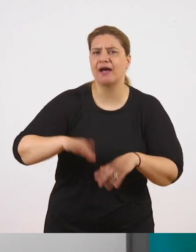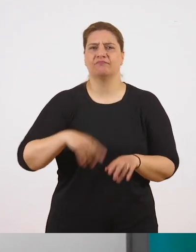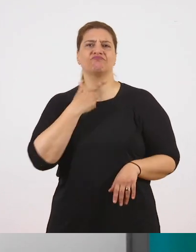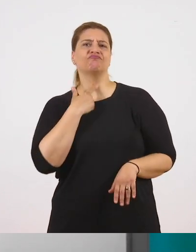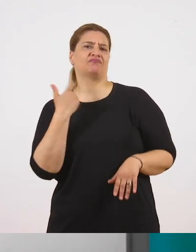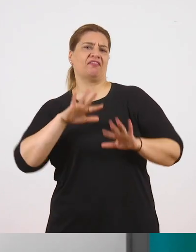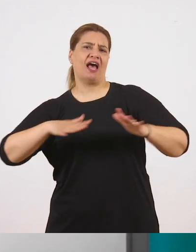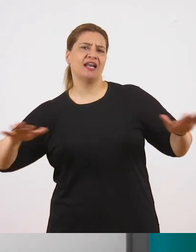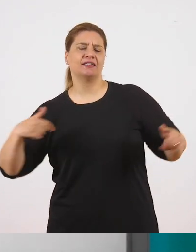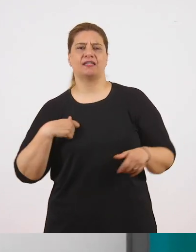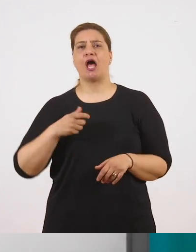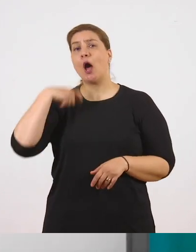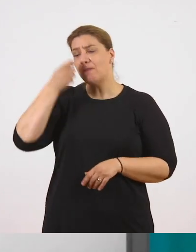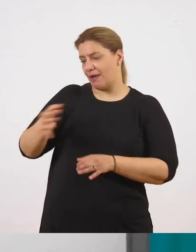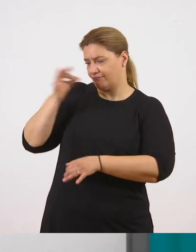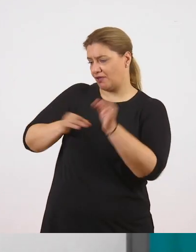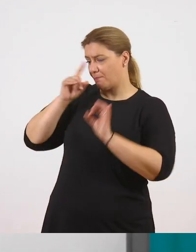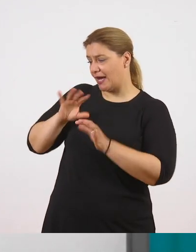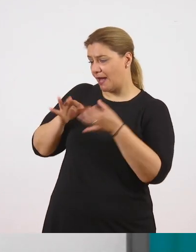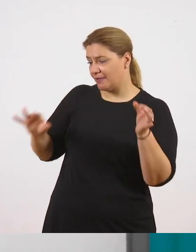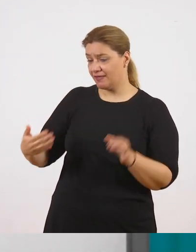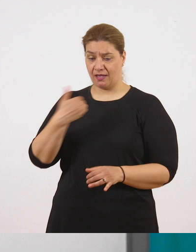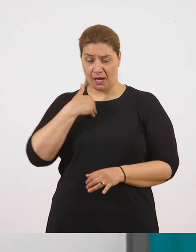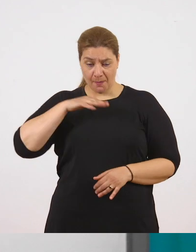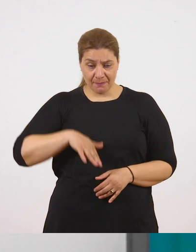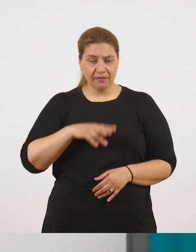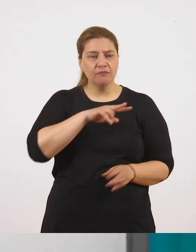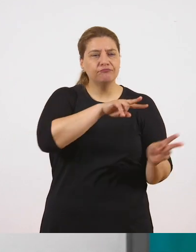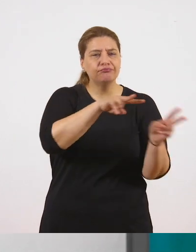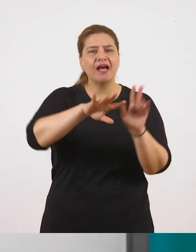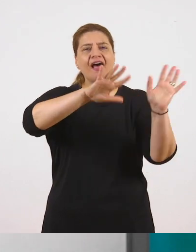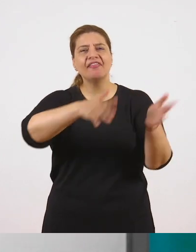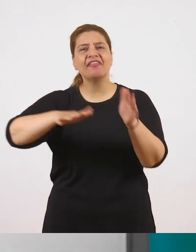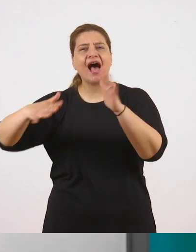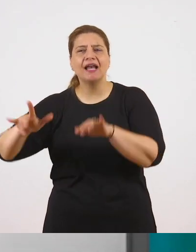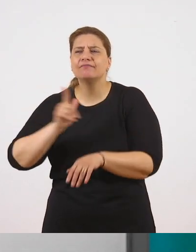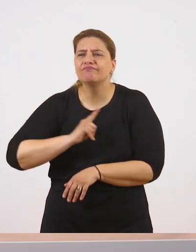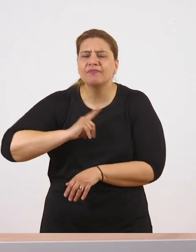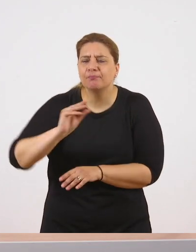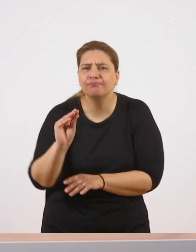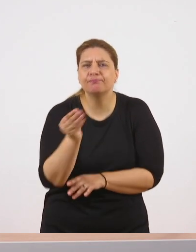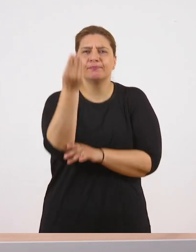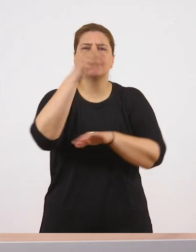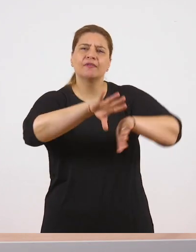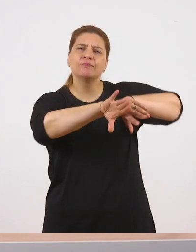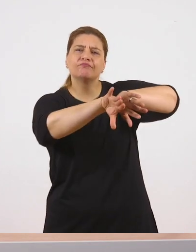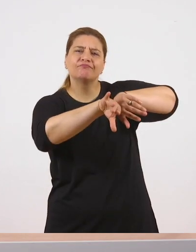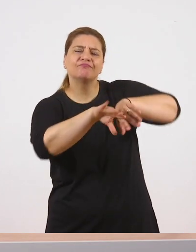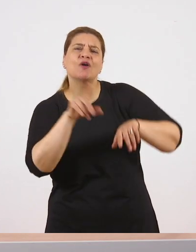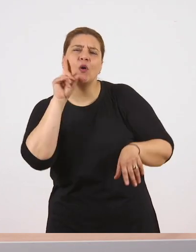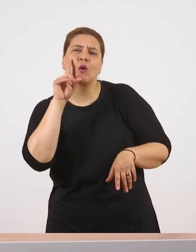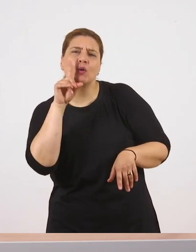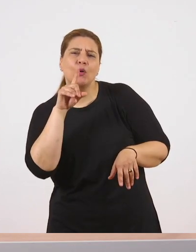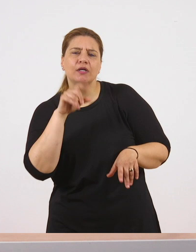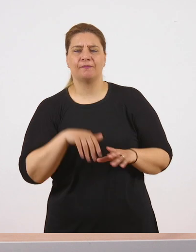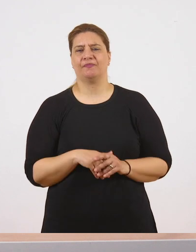της της έλεγε παραμύθια και αυτή περίμενε τη γοργόνα. Για κοιτάξτε μια πολύ ωραία εικόνα εδώ. Το ακροτήρι με τον φάρο και